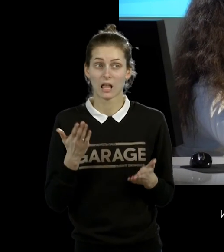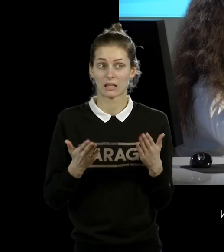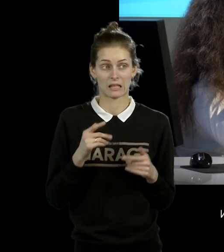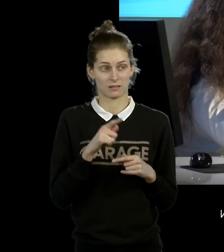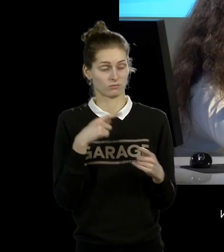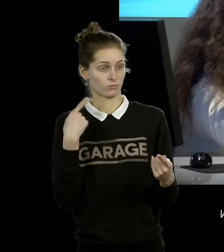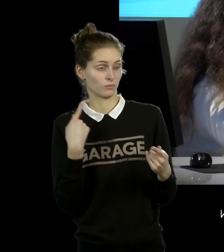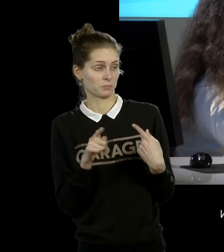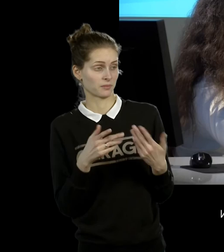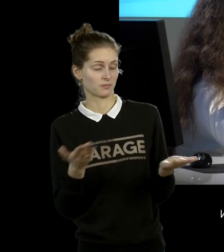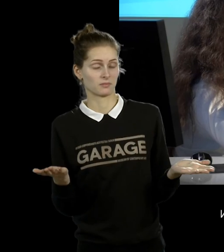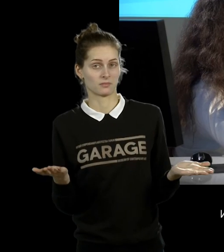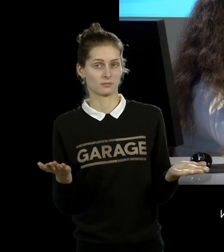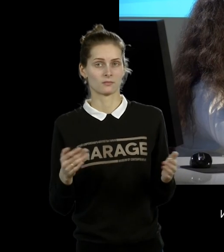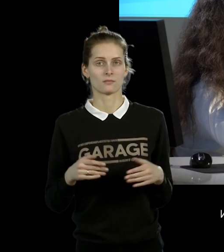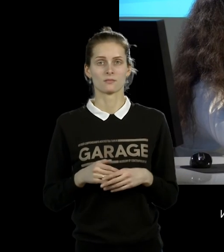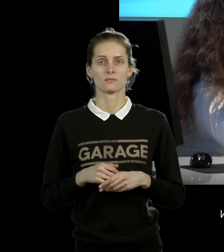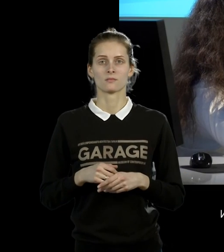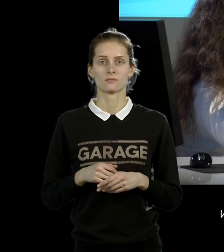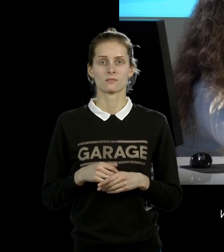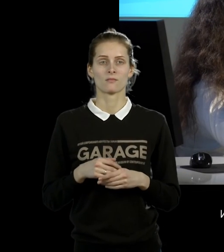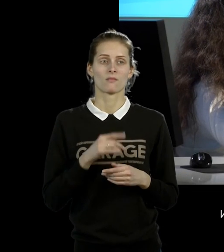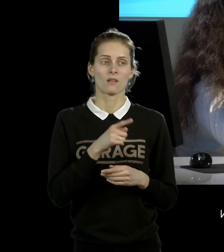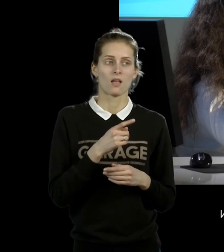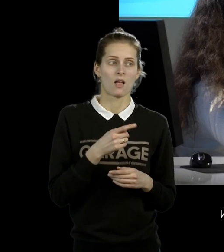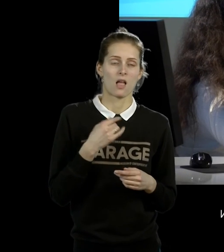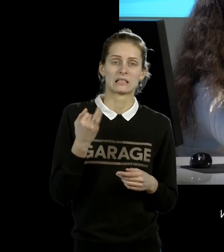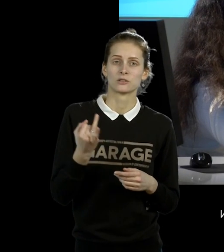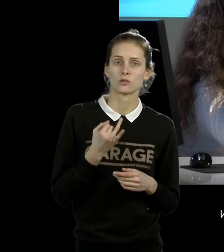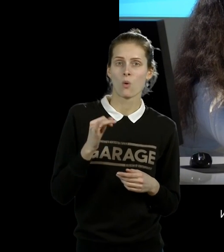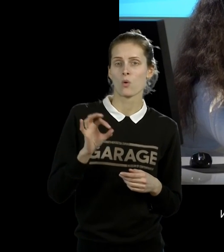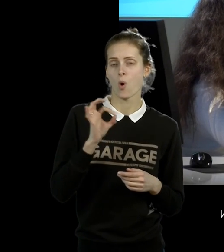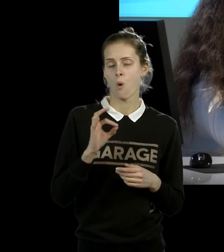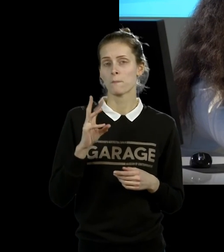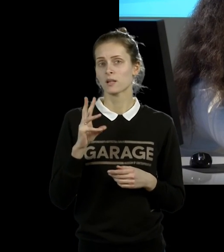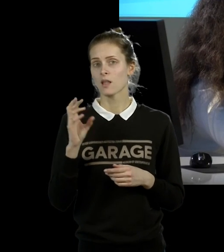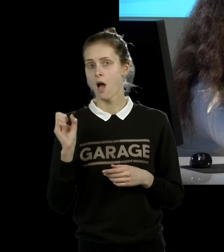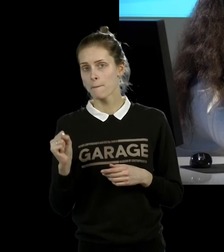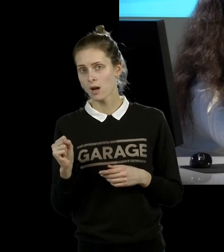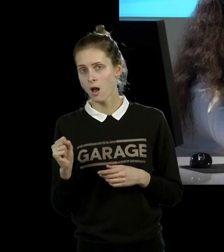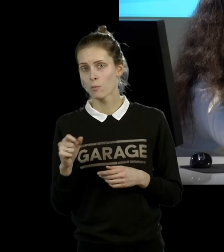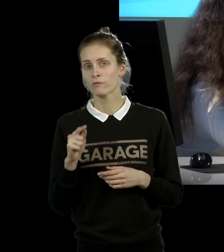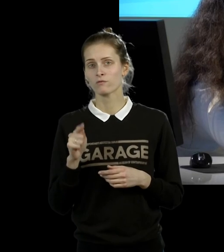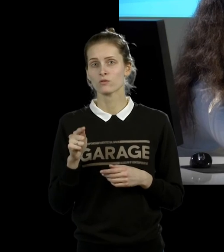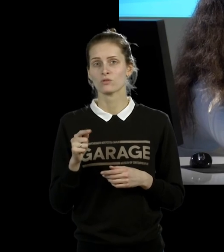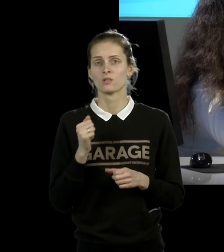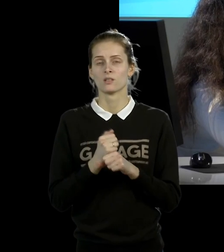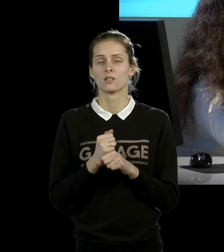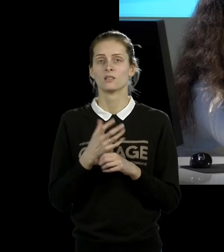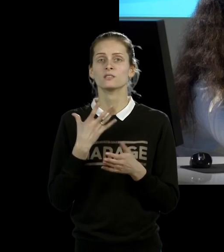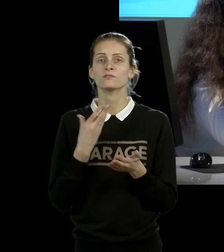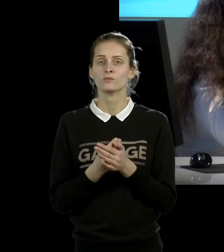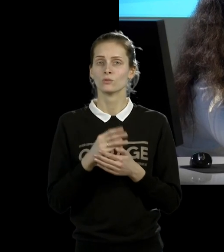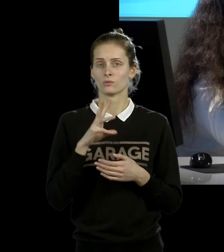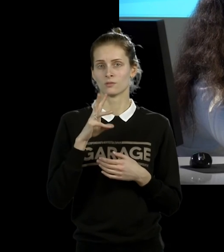историей еще одной биографии, историей про уникальную женщину Марину Абрамович, которая создает собственную мифологию